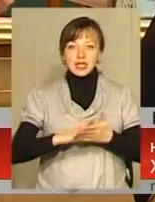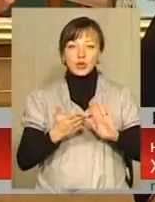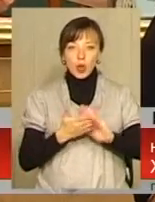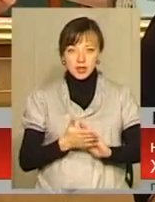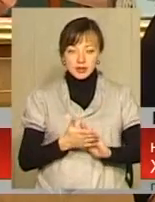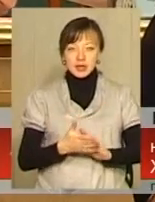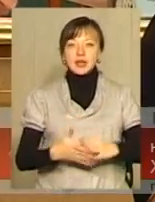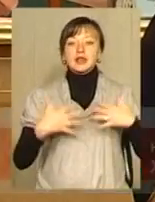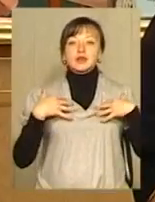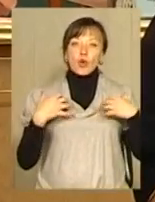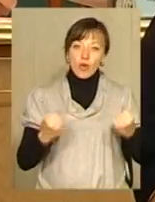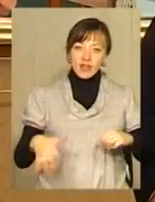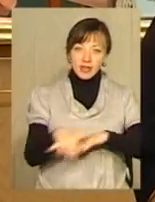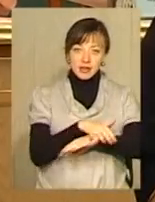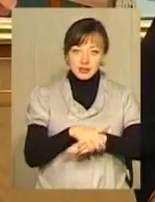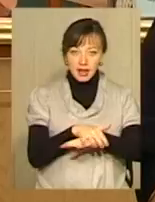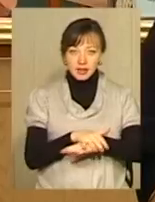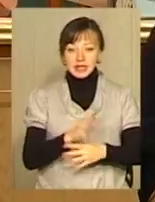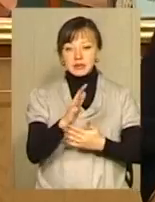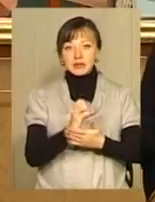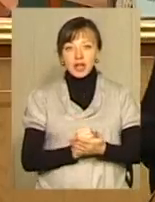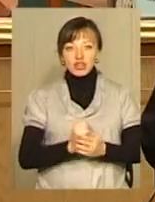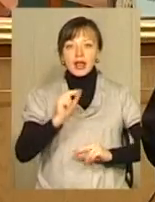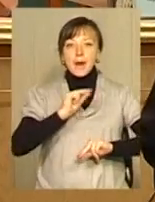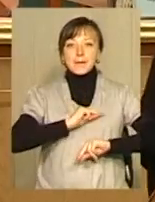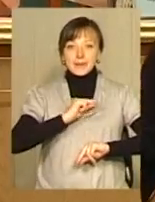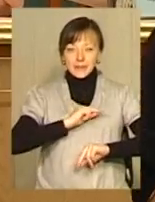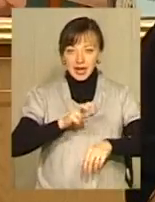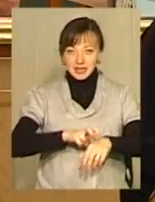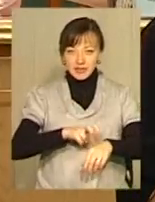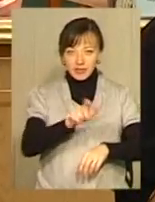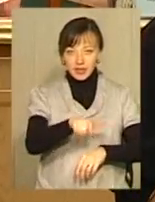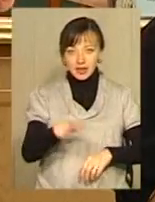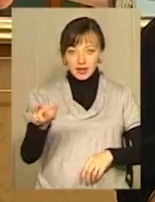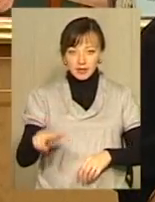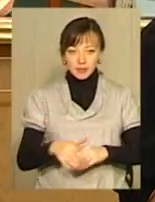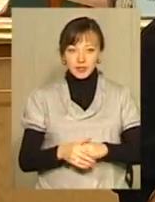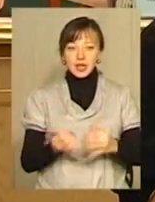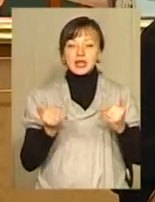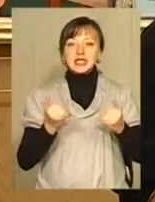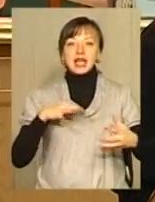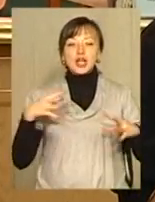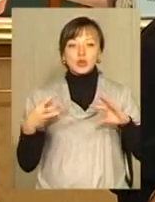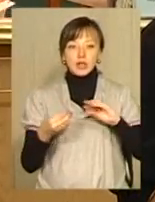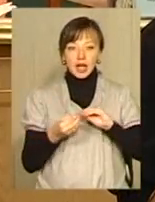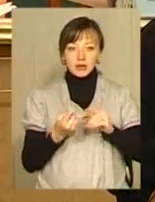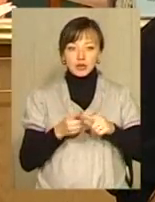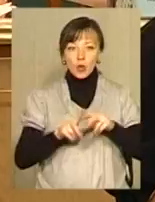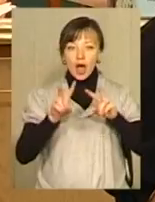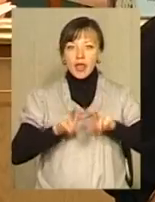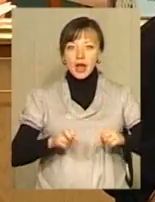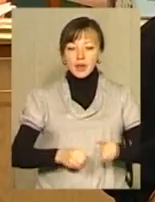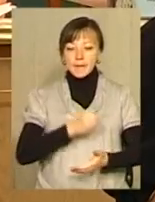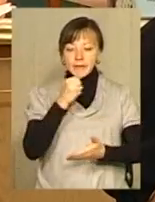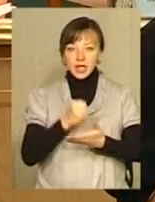ресурсного забезпечення кадрів, закладів охорони здоров'я та показників їх діяльності. За результатами цього аналізу прийнято